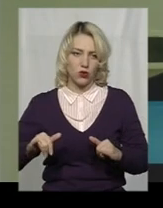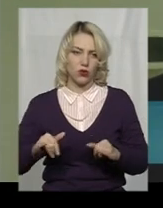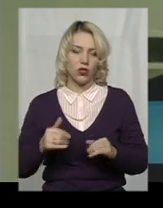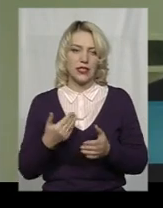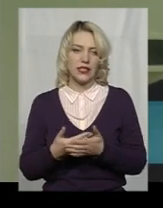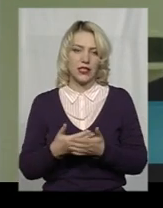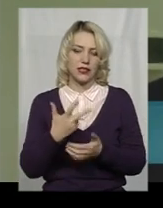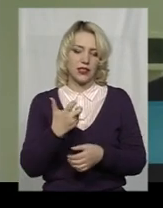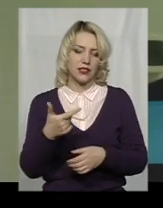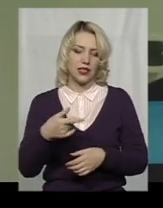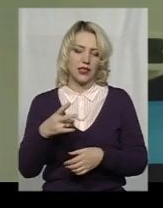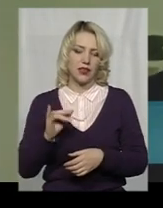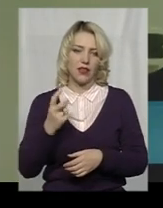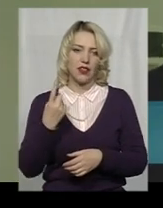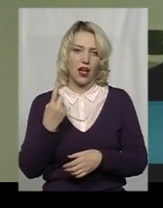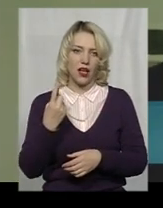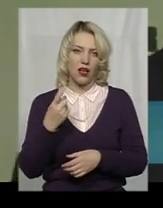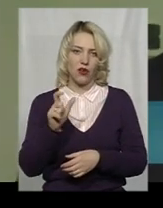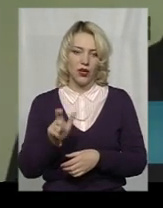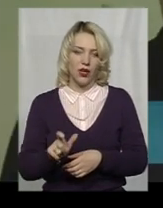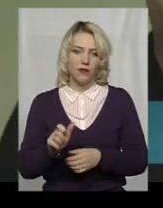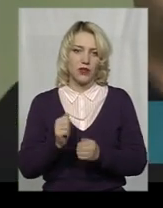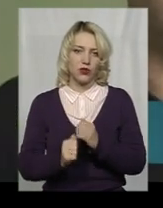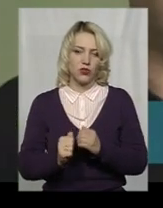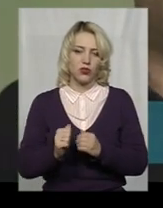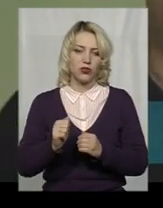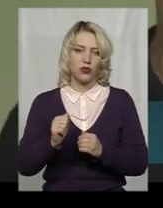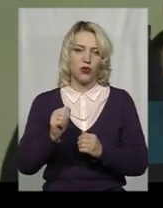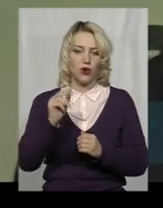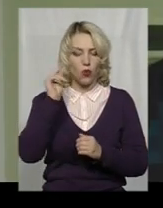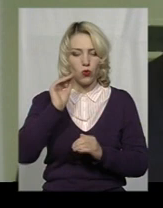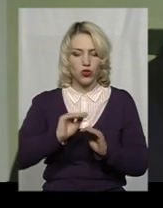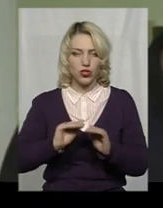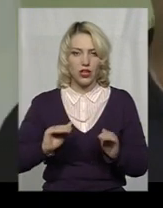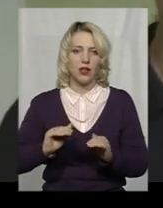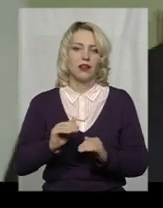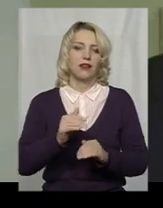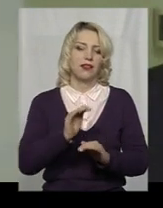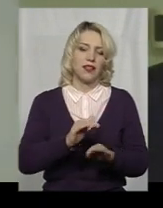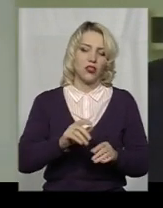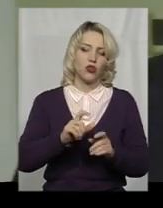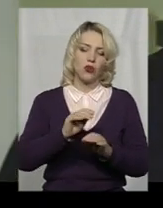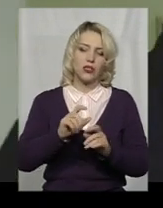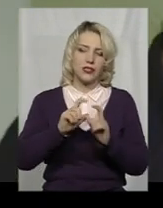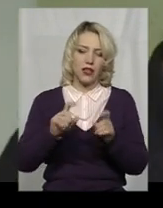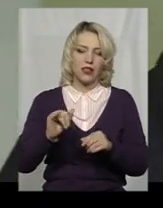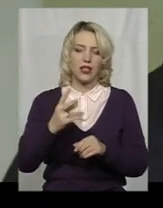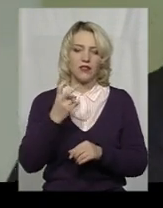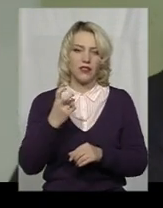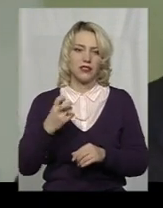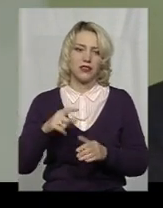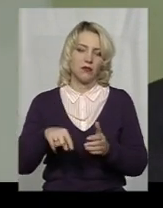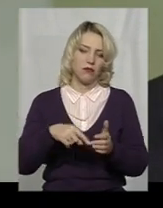Здається, 300 гривень на кожного учня дитячого садочка, 200 школи є в бюджеті, 200 мільйонів